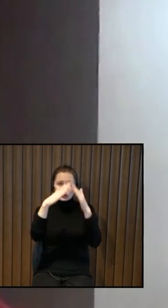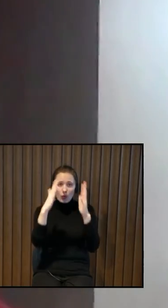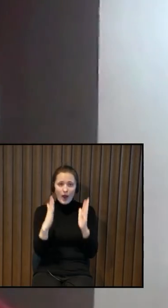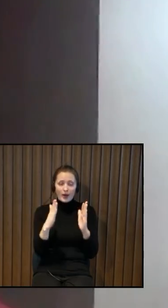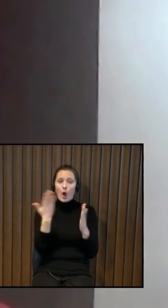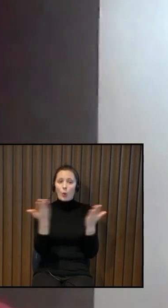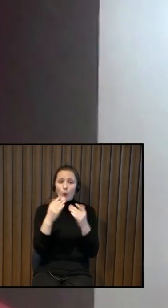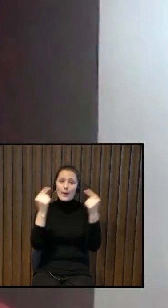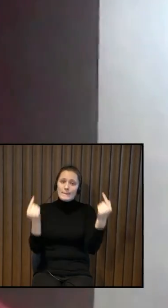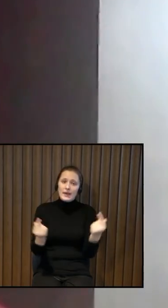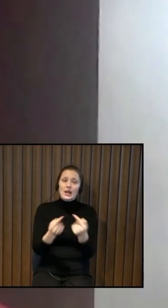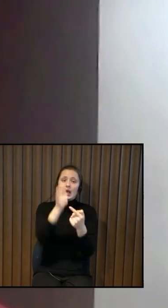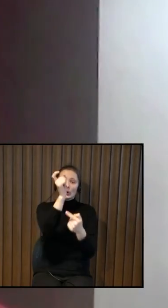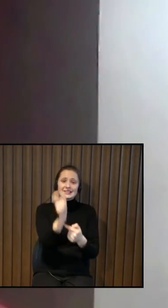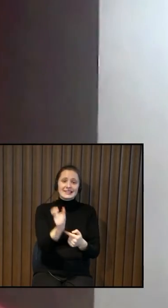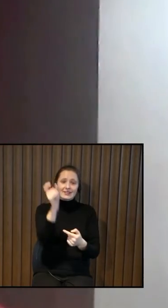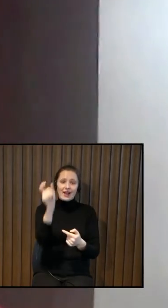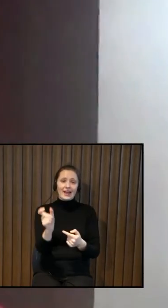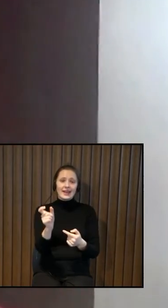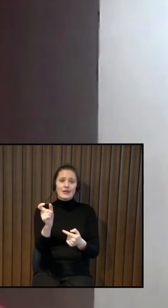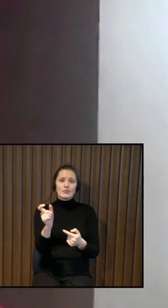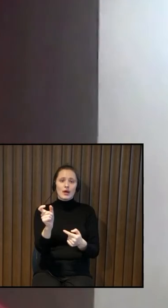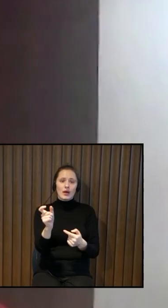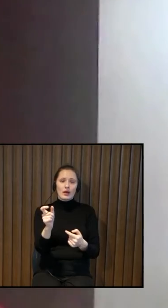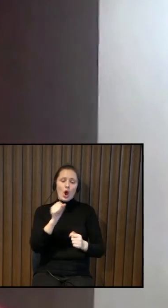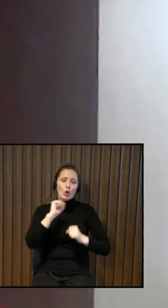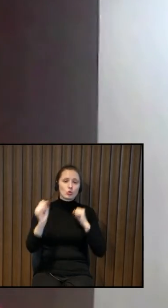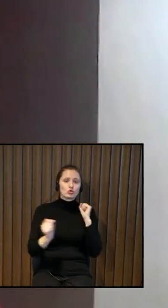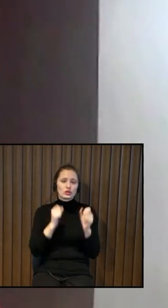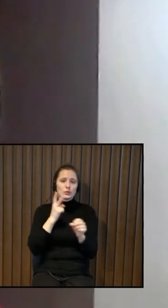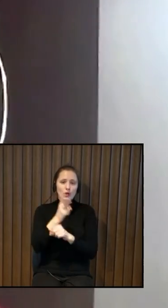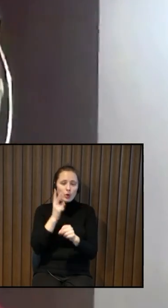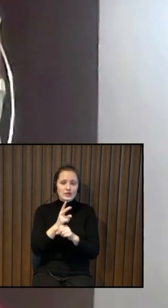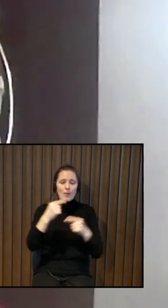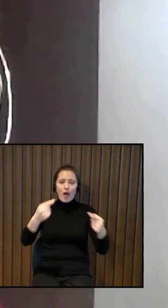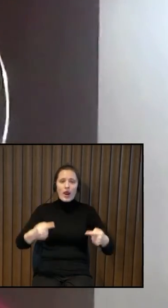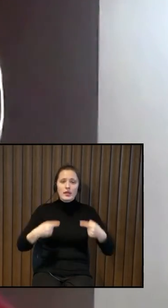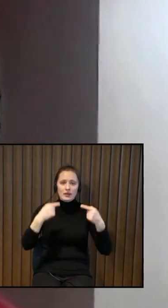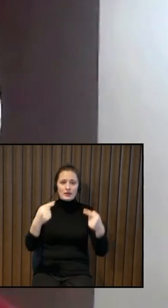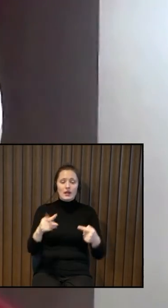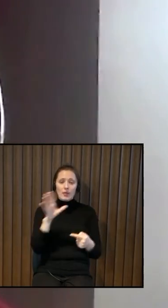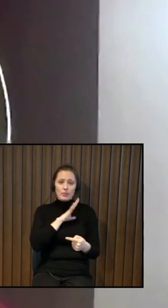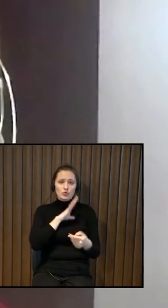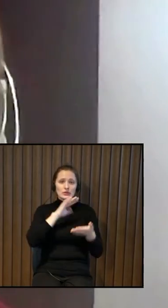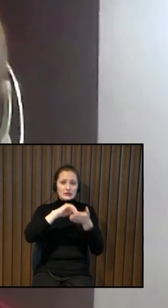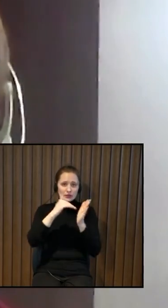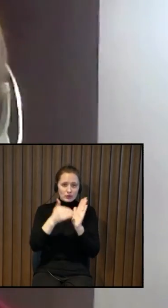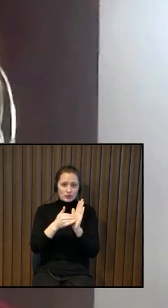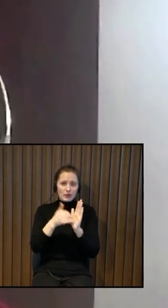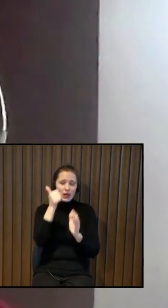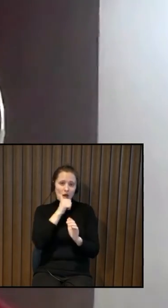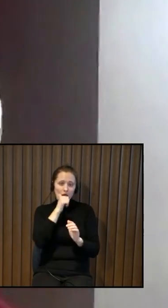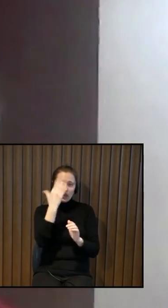varbūt pielāgot cilvēkiem ratiņprēslā, pustību traucējuņiem. Un tad ir situācijas, ar ko es saskaros